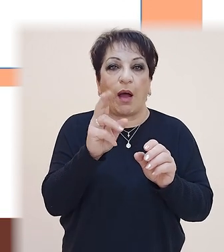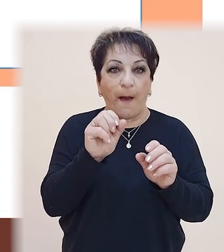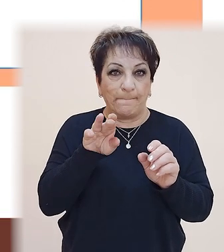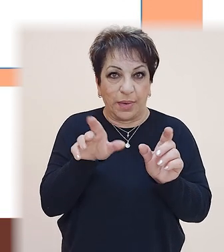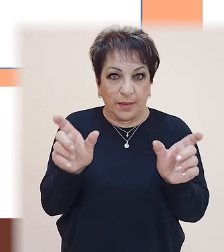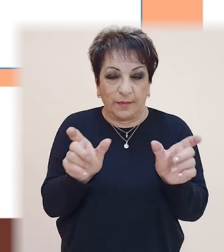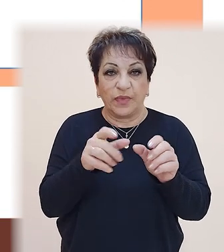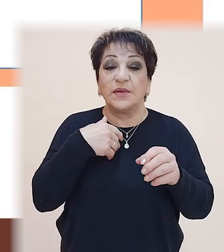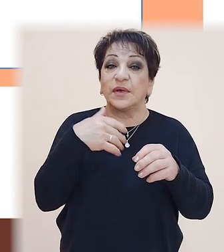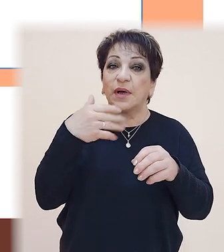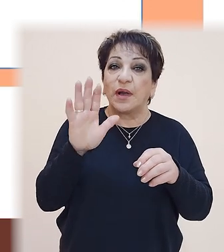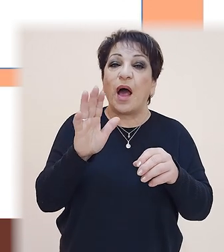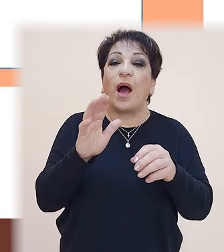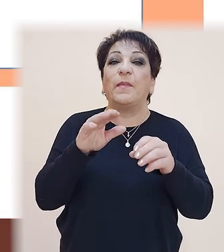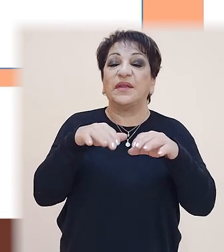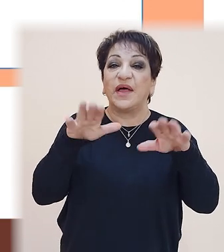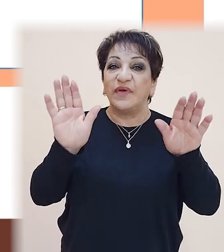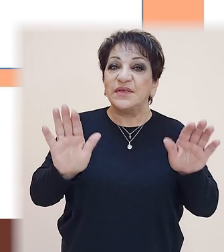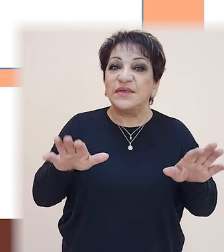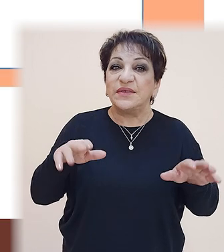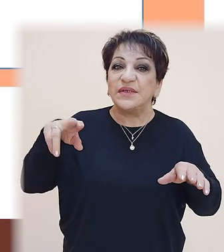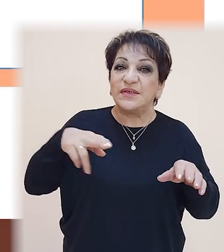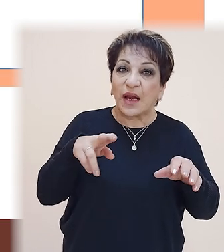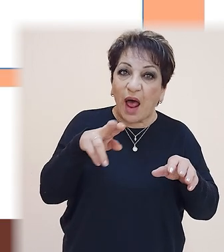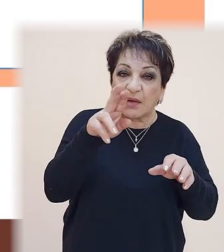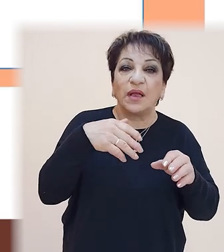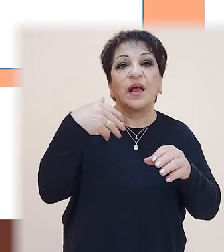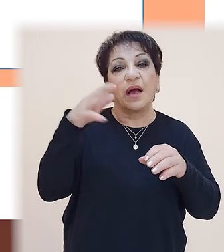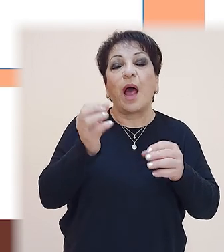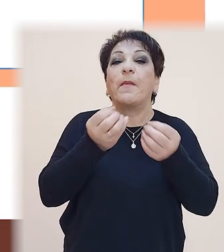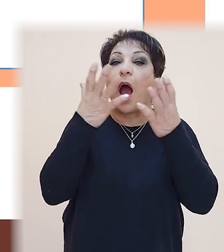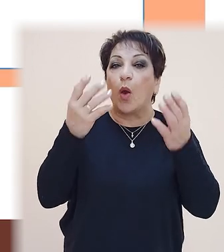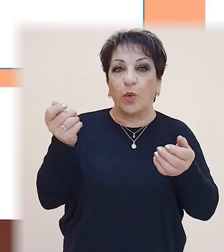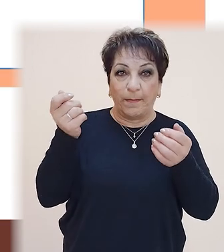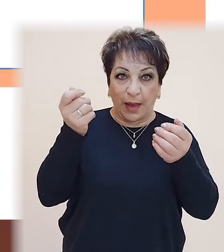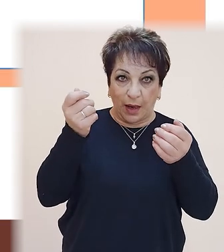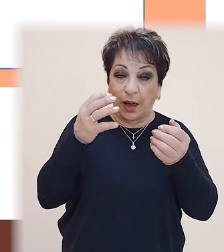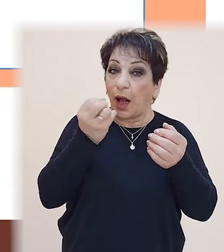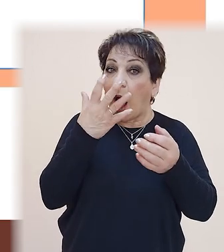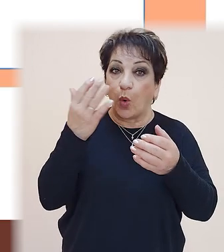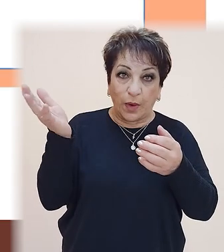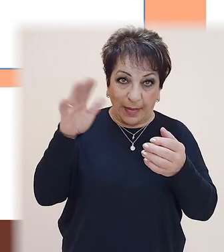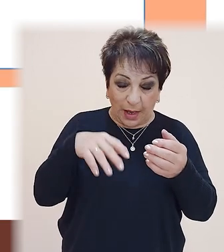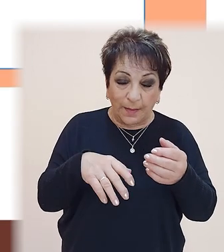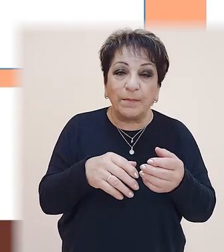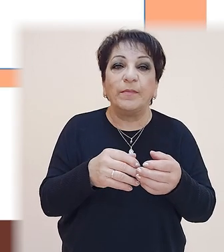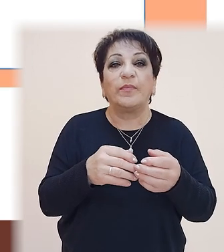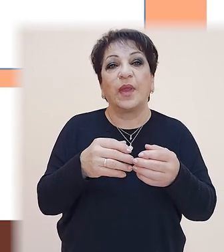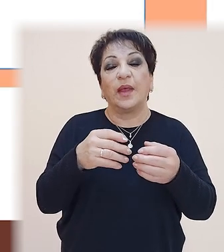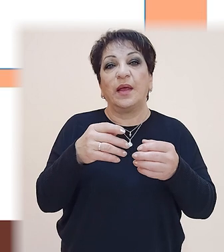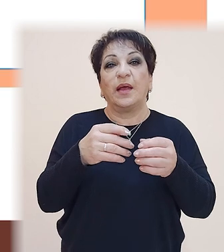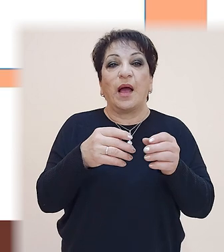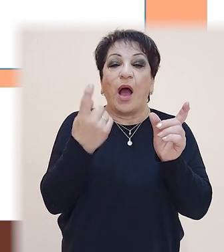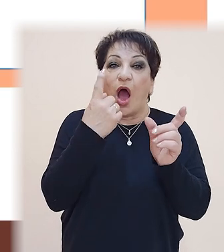հետևիսցի ձերնակների նրանց հետ հետ գամ գարունը բերեմ։ Կարի նախադայսթուն ունենք, եկեք միասին հաշվենք, գնամ հետևիսցի